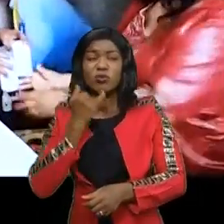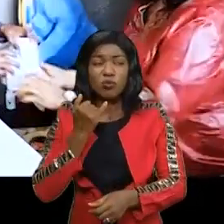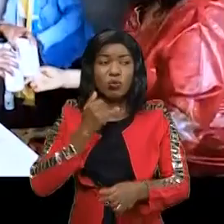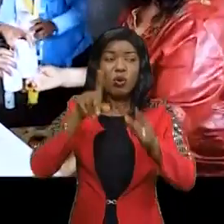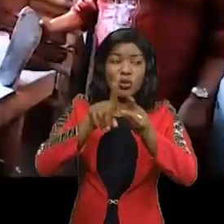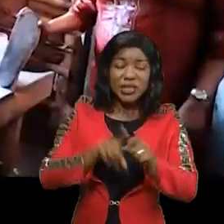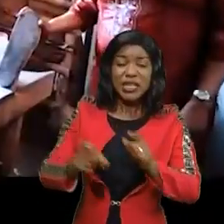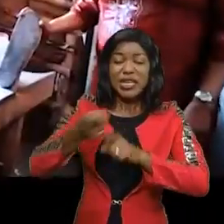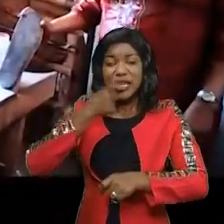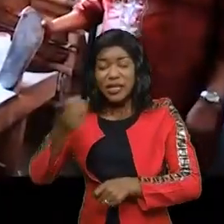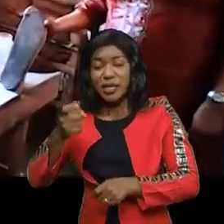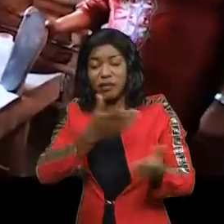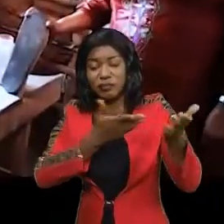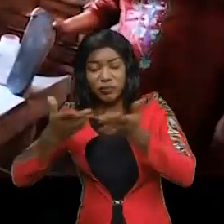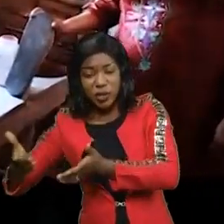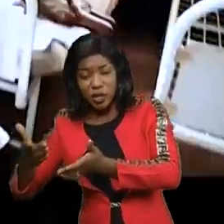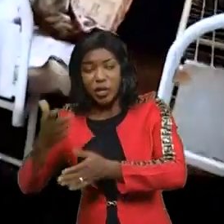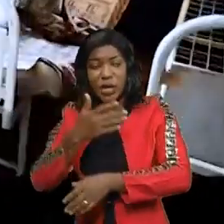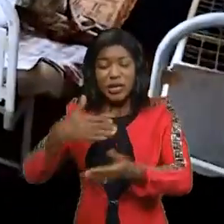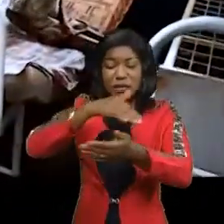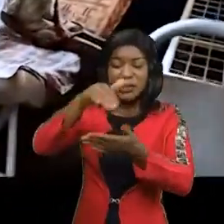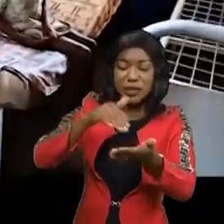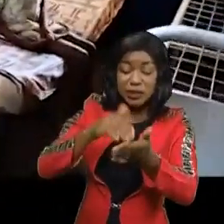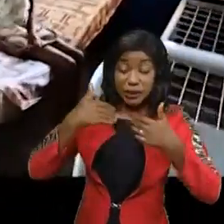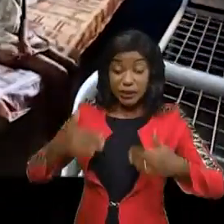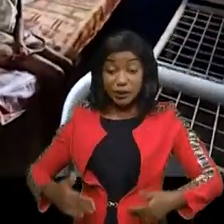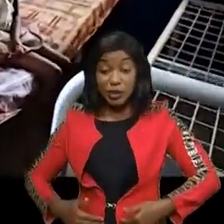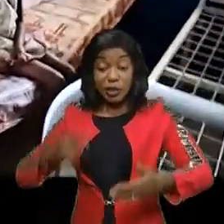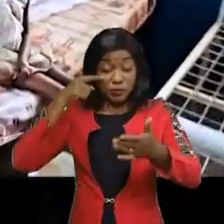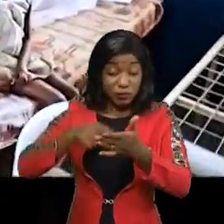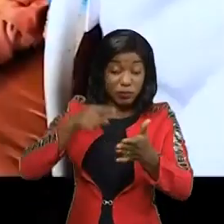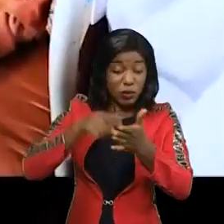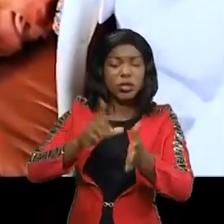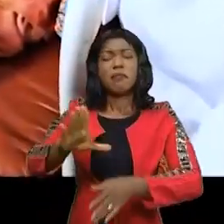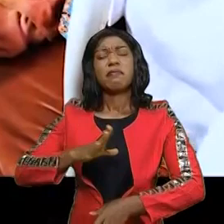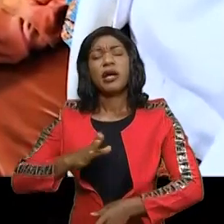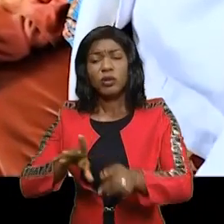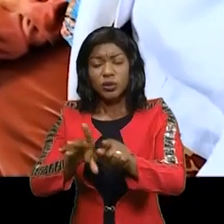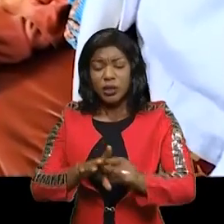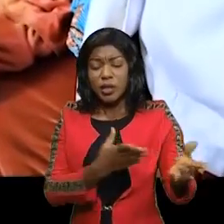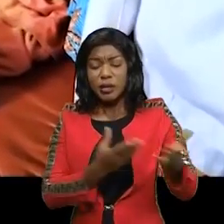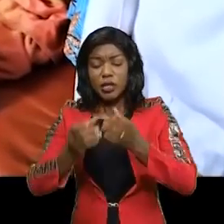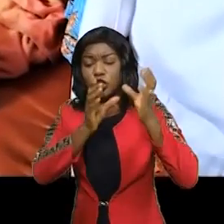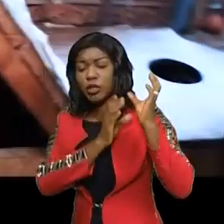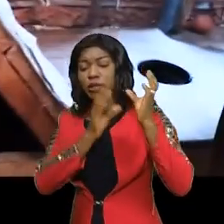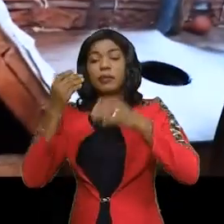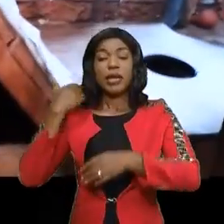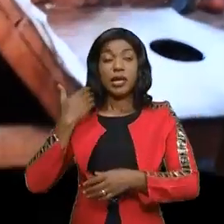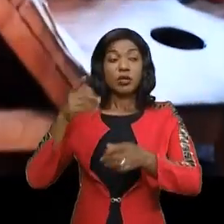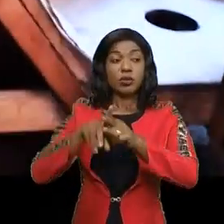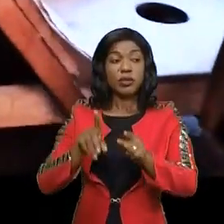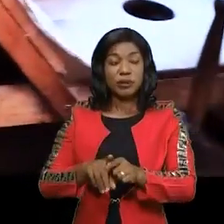Lucie Kouatéléla est allée à travers quelques centres de santé. Les constats laissent à désirer la prise en charge de malades et précaires.